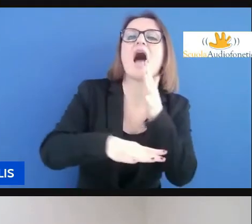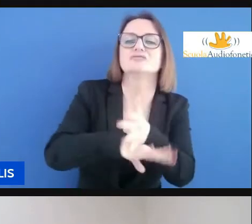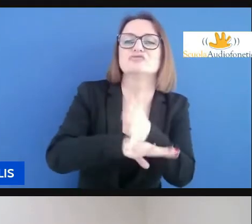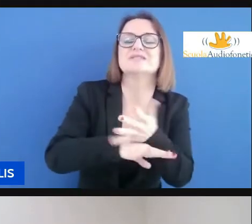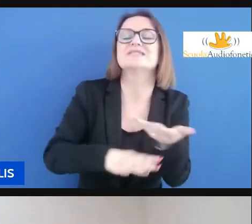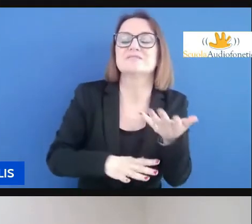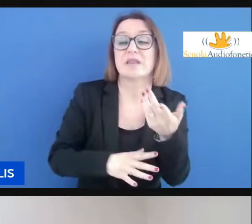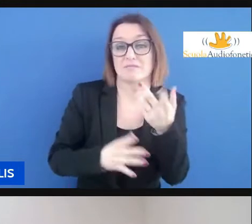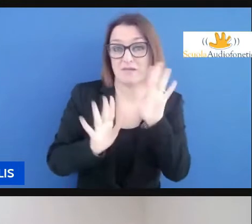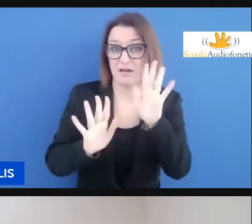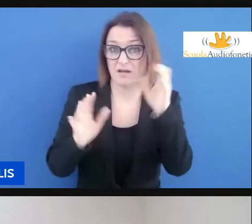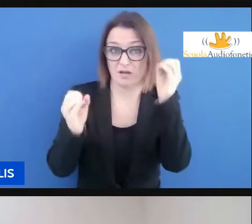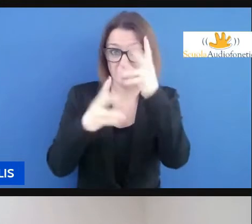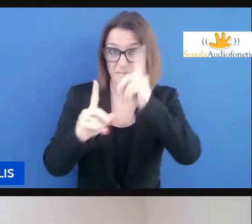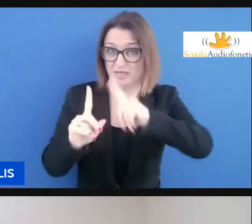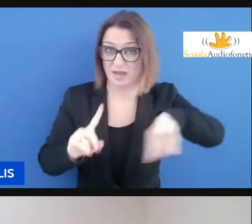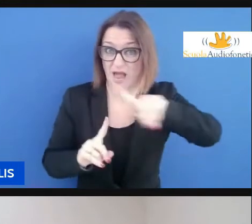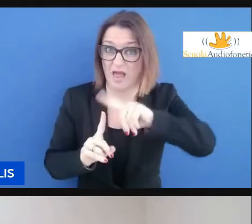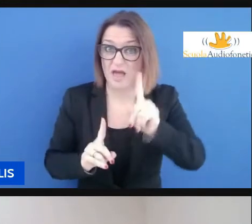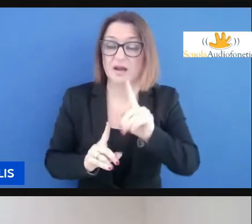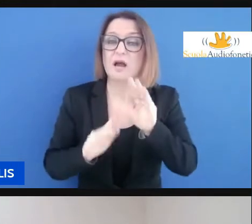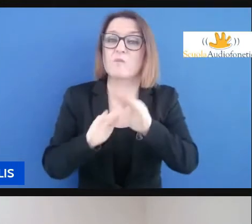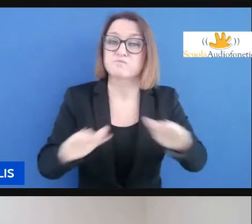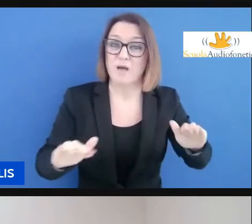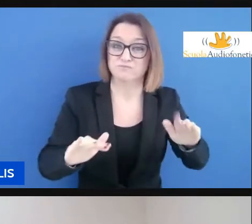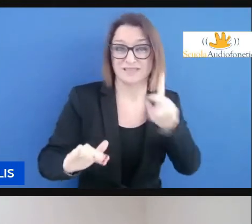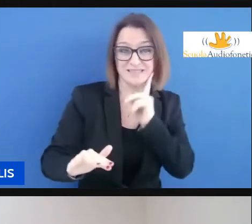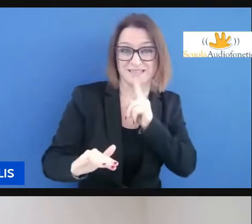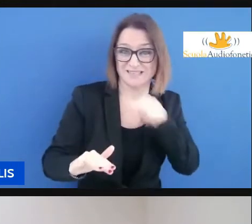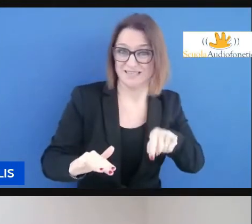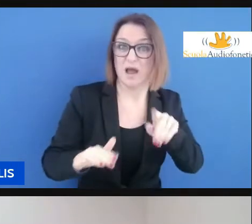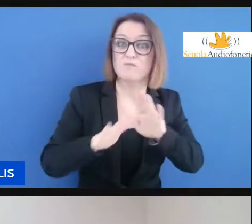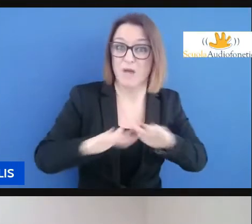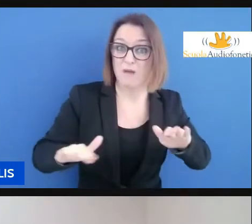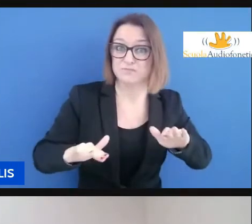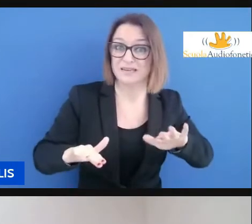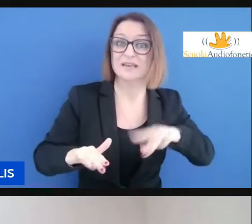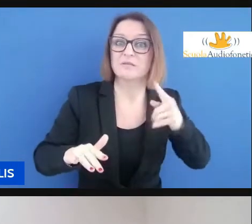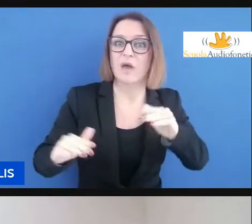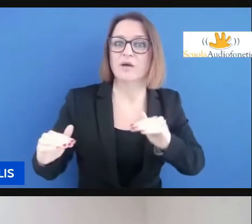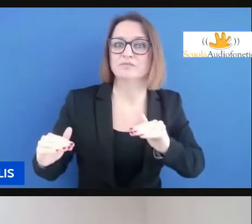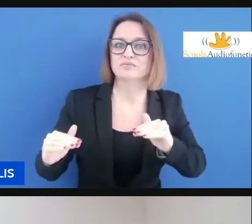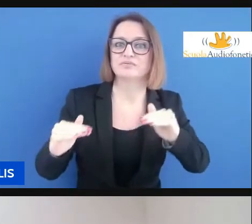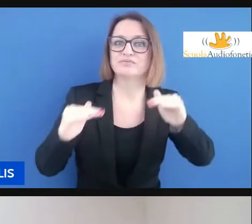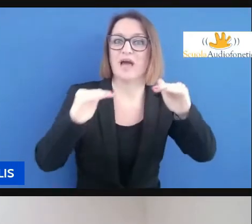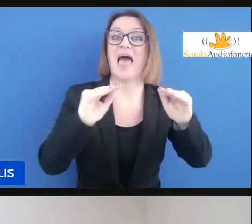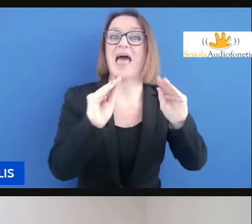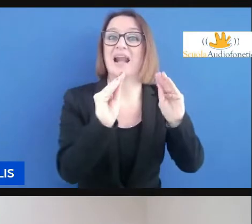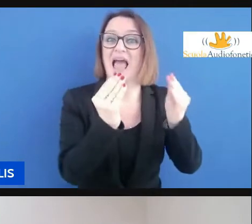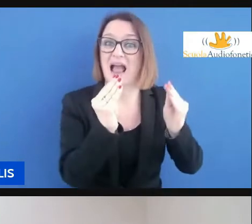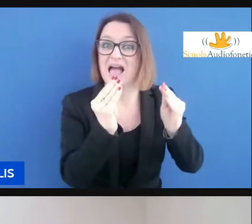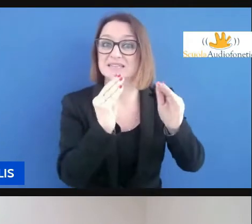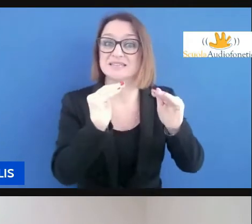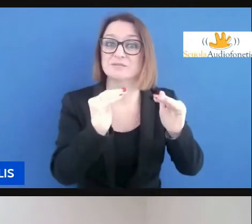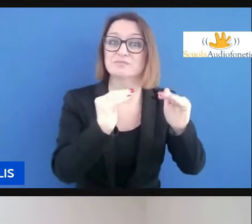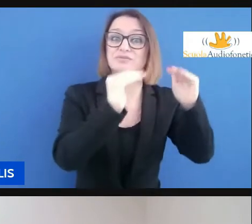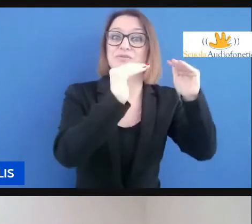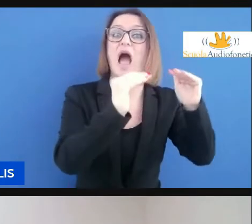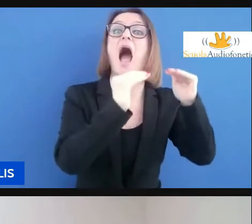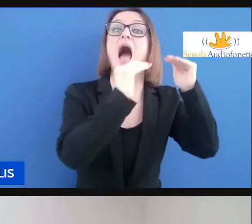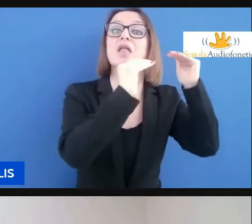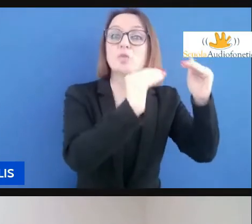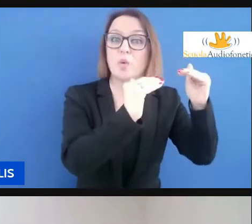che i nostri bimbi sordi che adesso sono bimbi diventeranno poi ragazzi diventeranno poi adulti